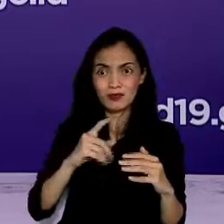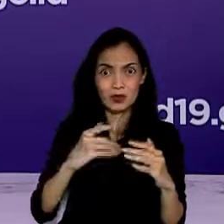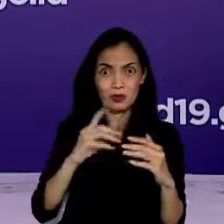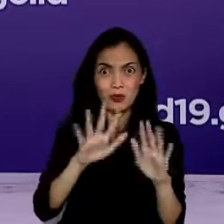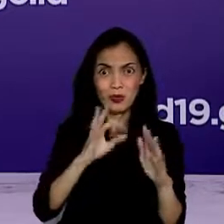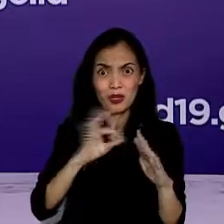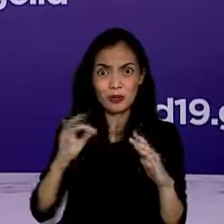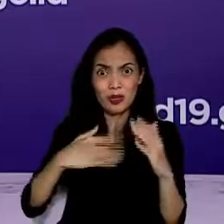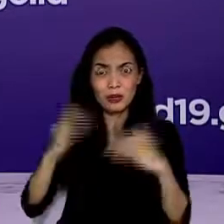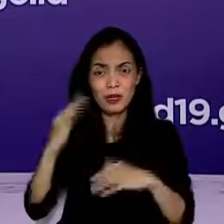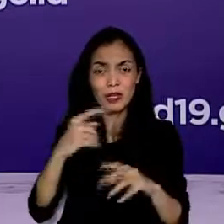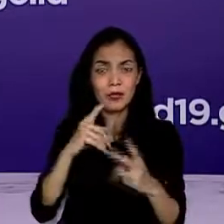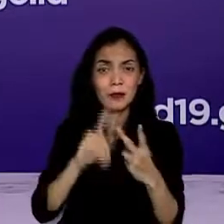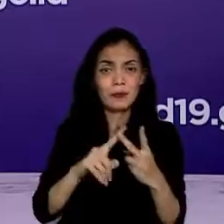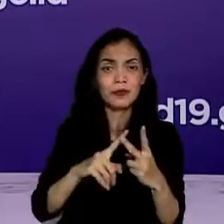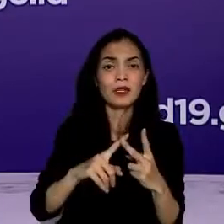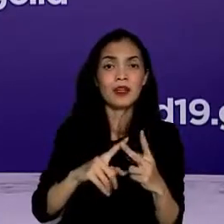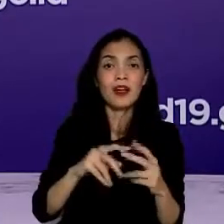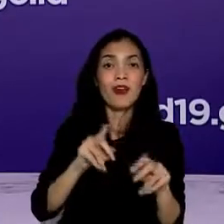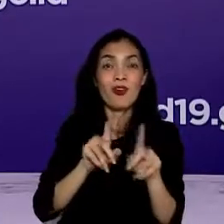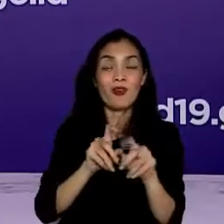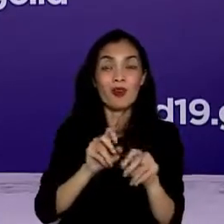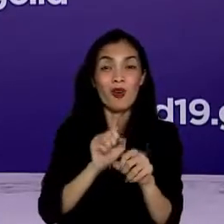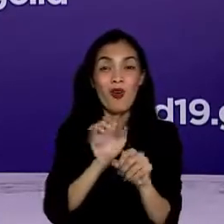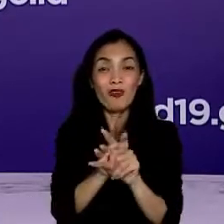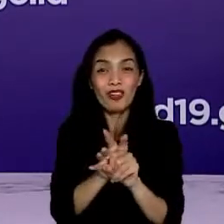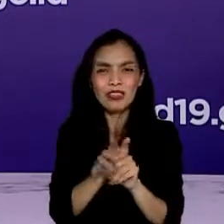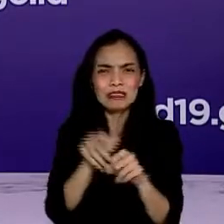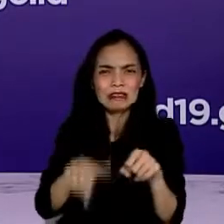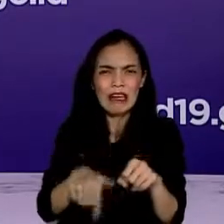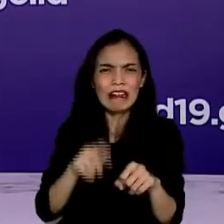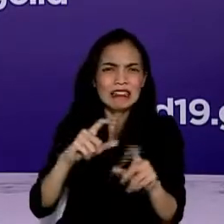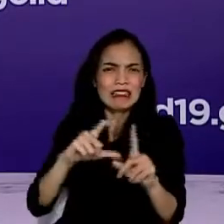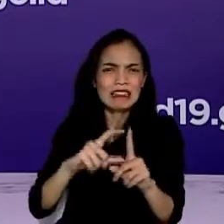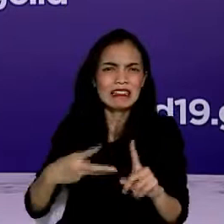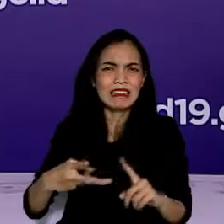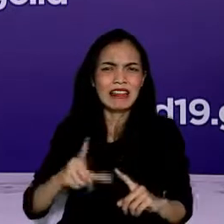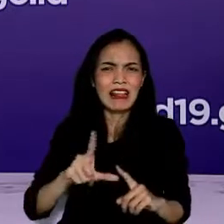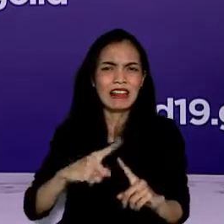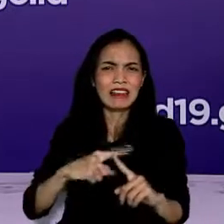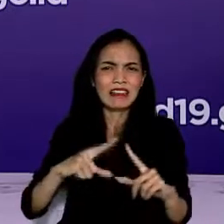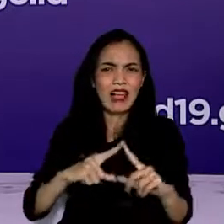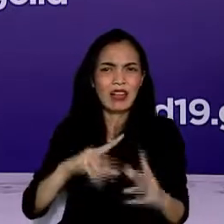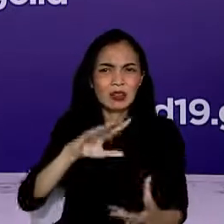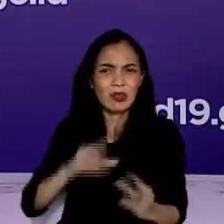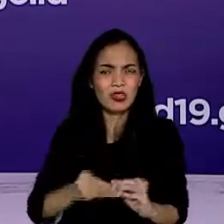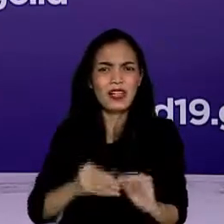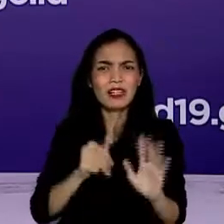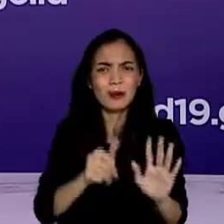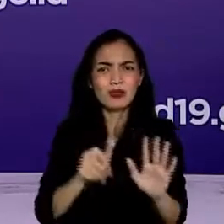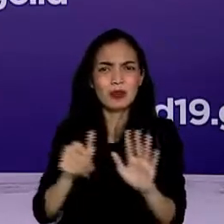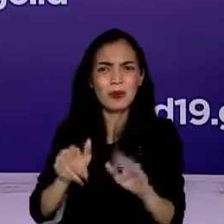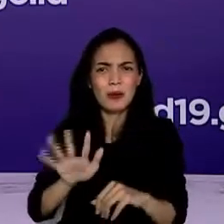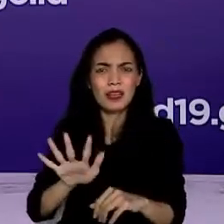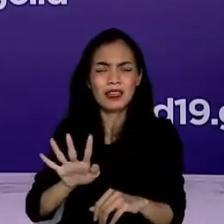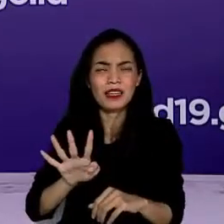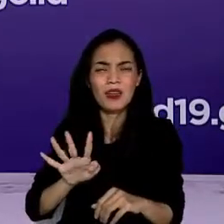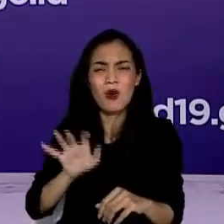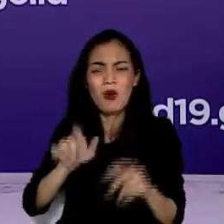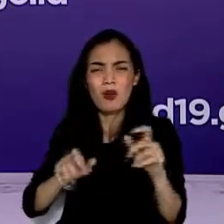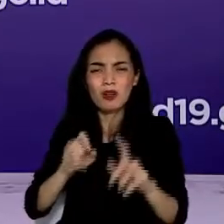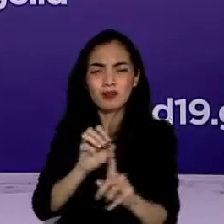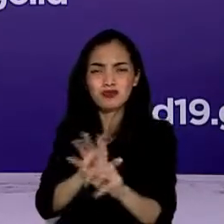serta kemunculan varian Delta yang telah mencapai 661 kasus di Pulau Jawa Bali saat ini.